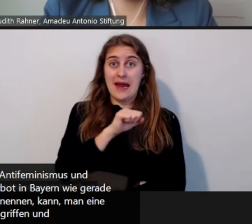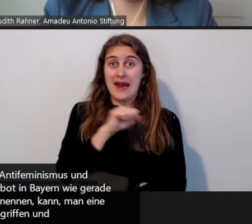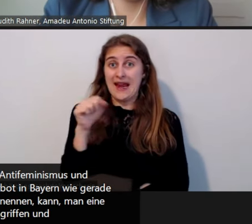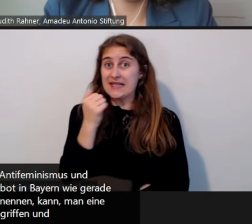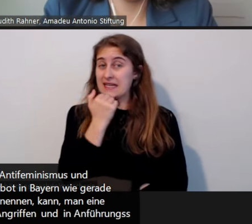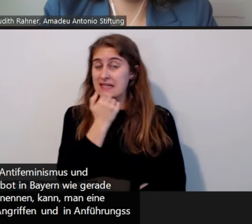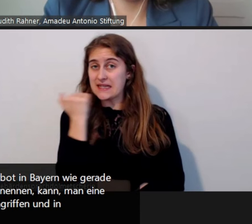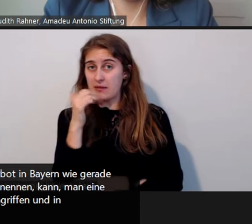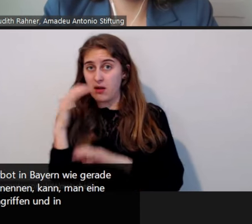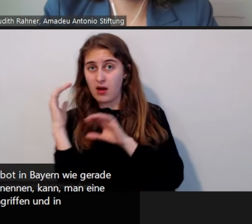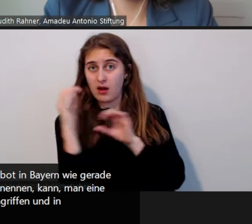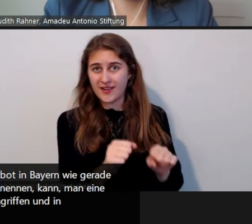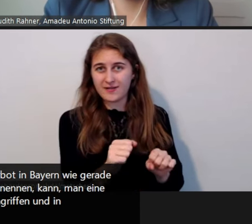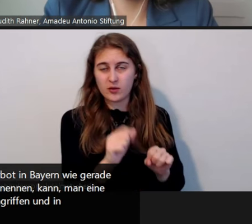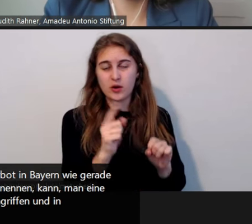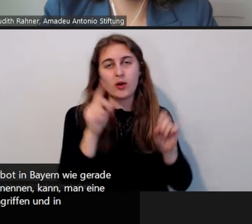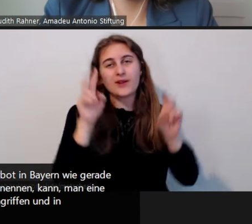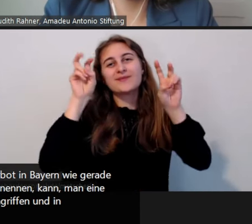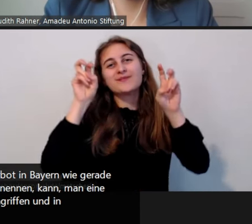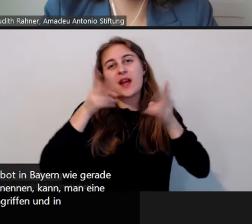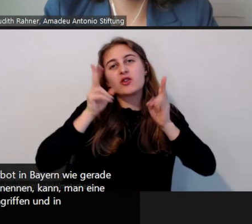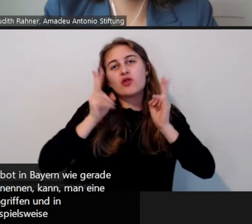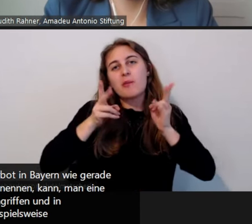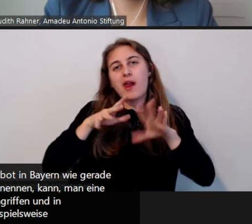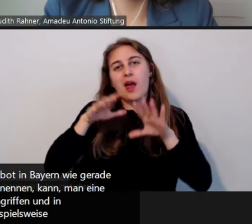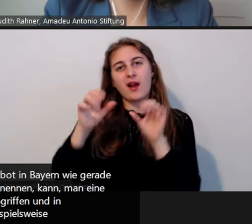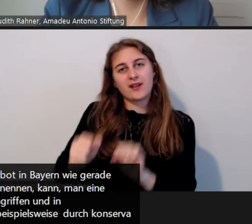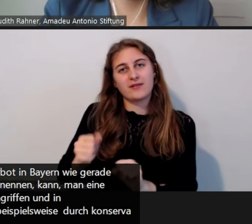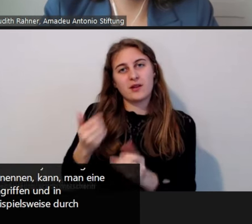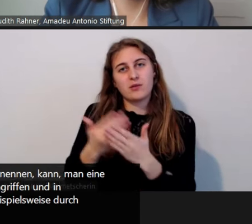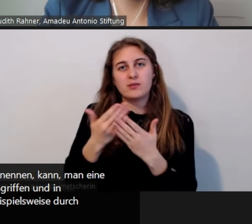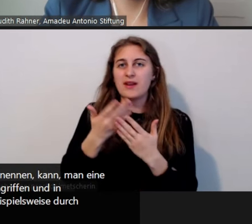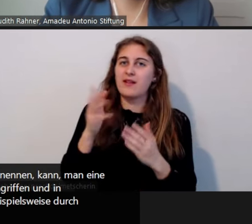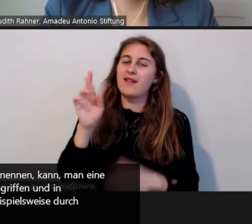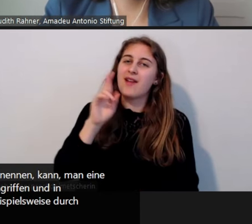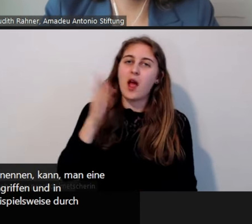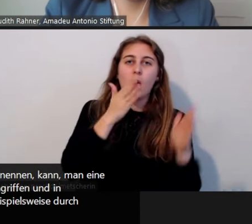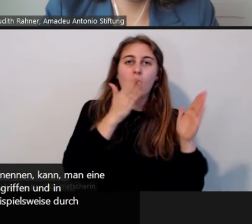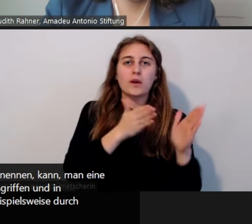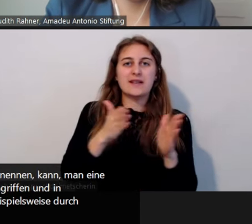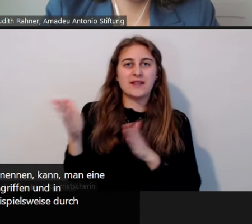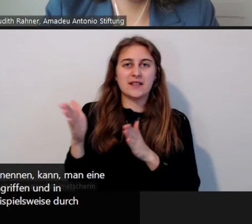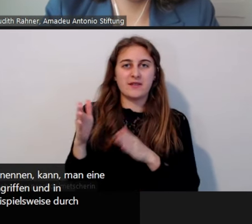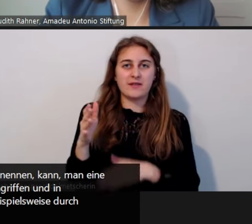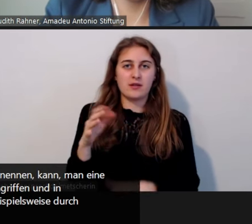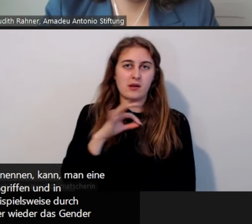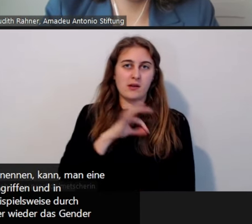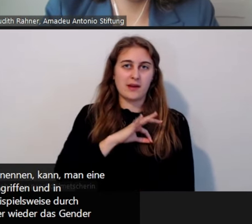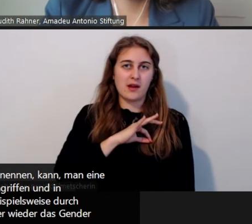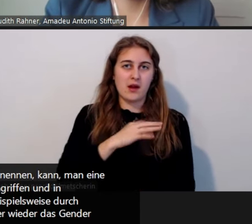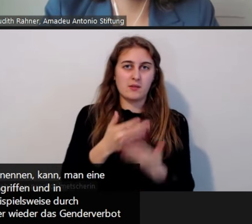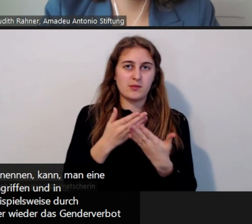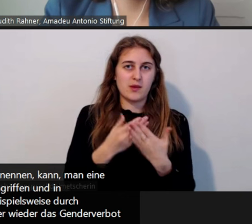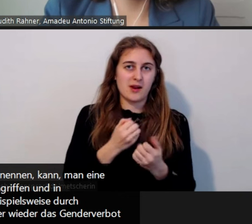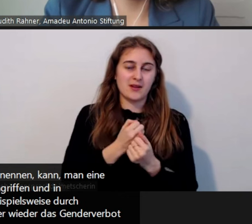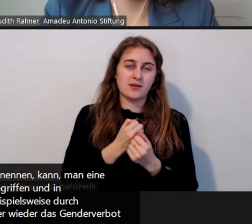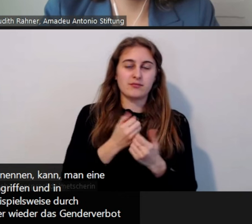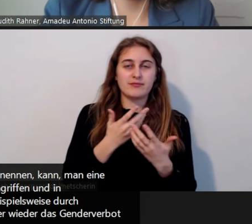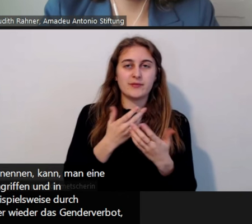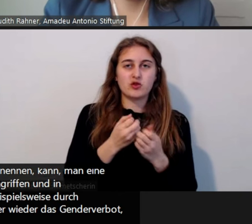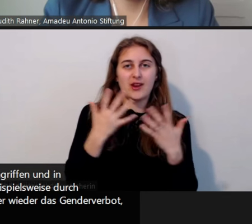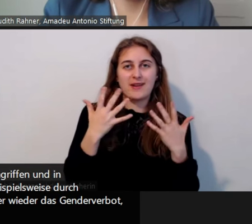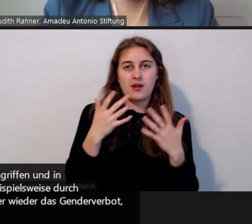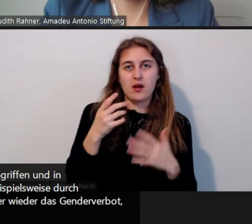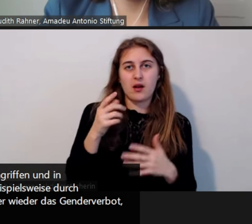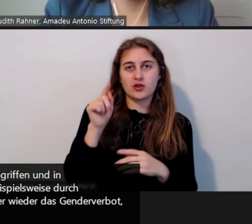in Anführungsstrichen normalen Angriffen, beispielsweise durch konservative Parteien, zum Beispiel auch hier wieder das Genderverbot, aber